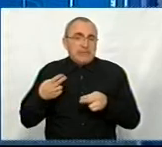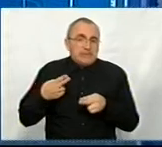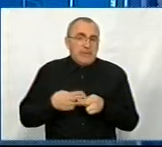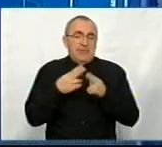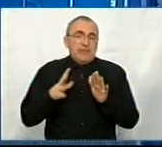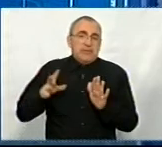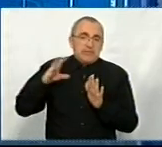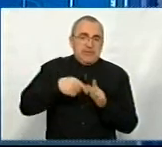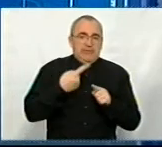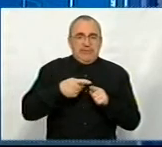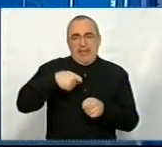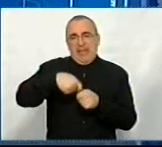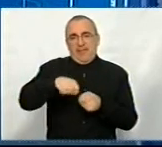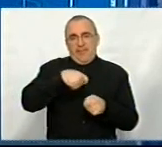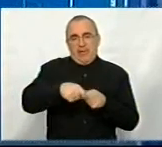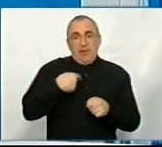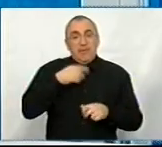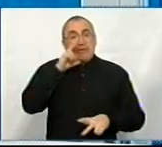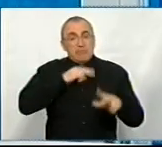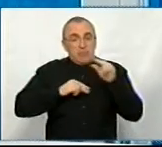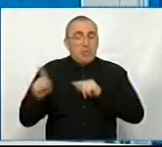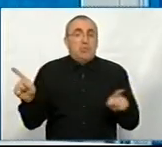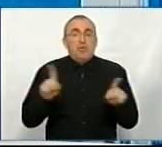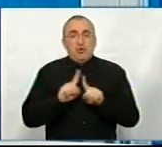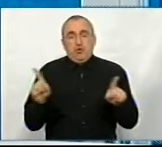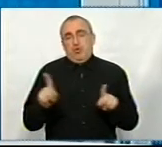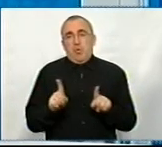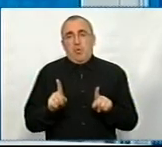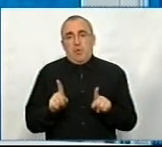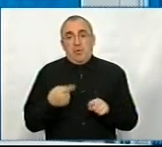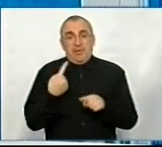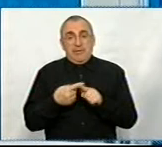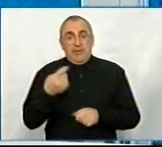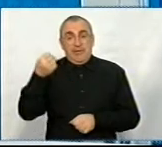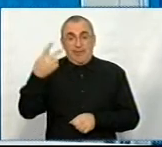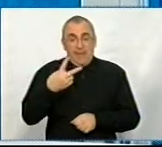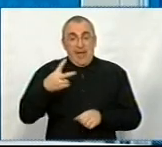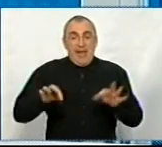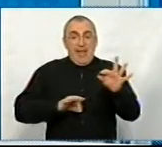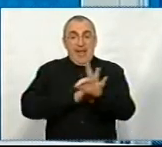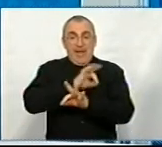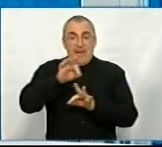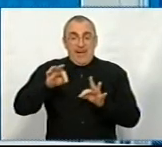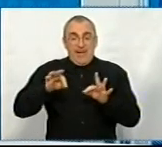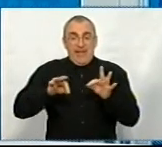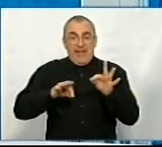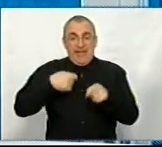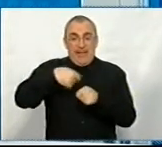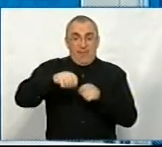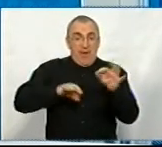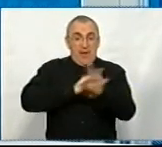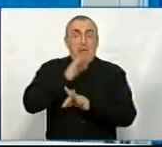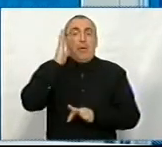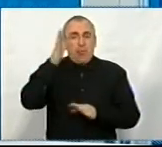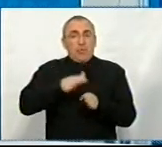залученню цих інвестицій. Тому я сподіваюся, що оці два інвест-проєкти, про які я вам казав, вони